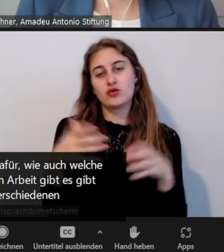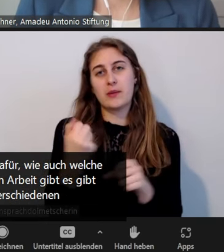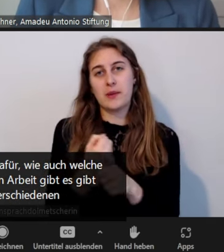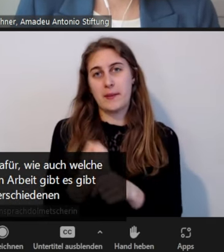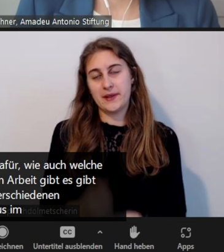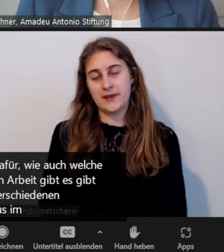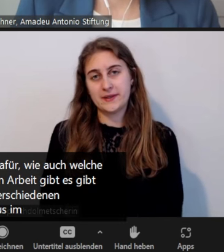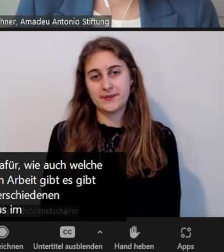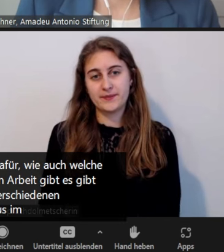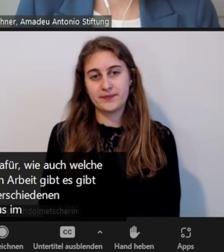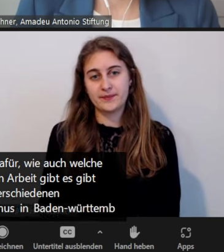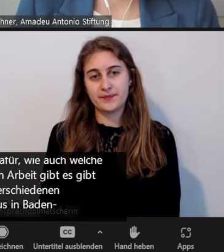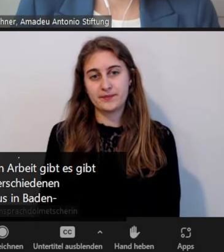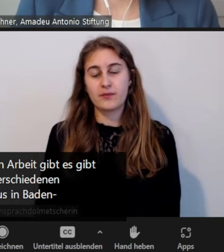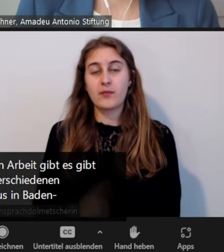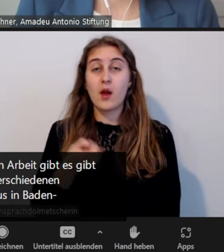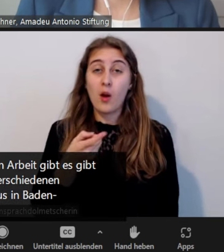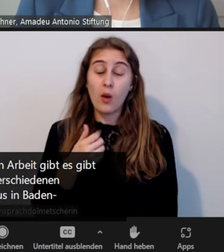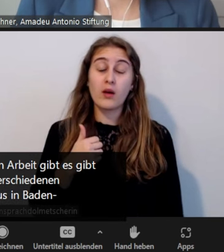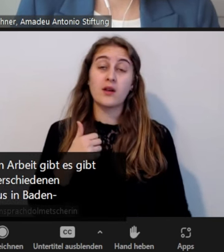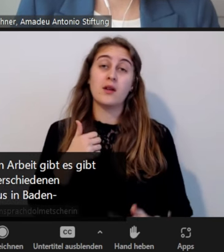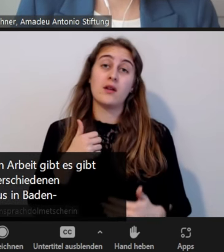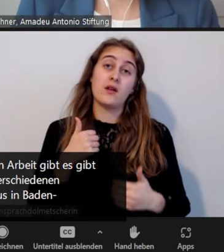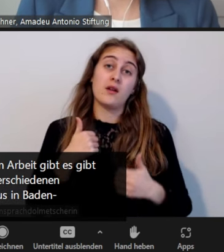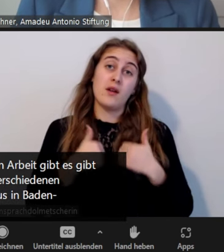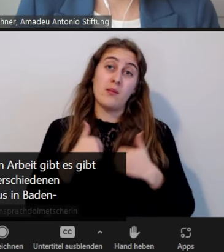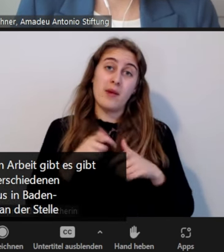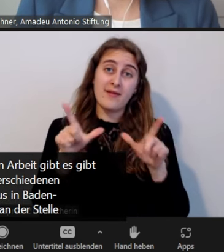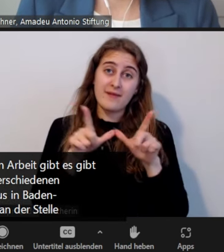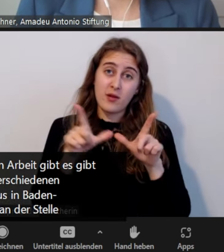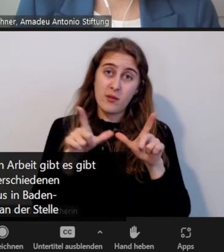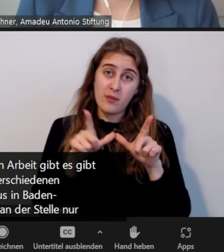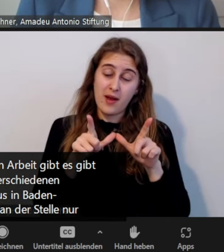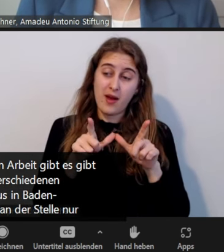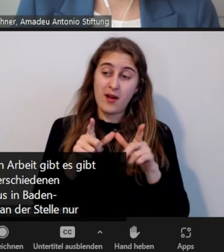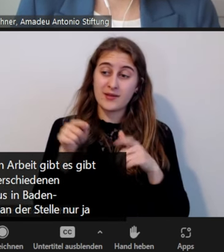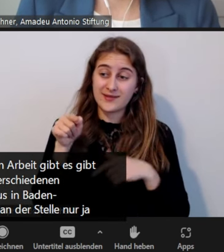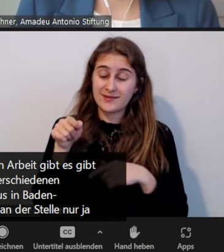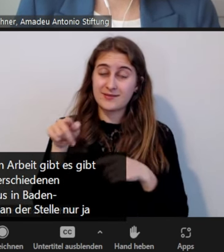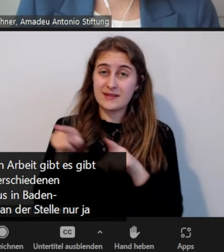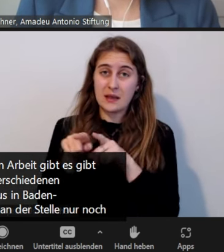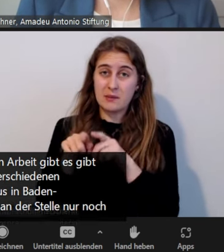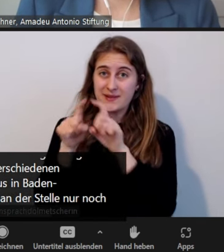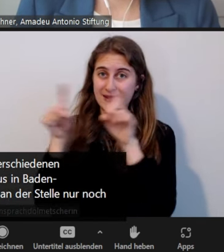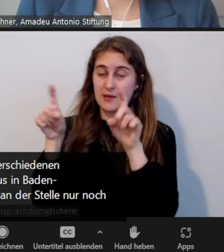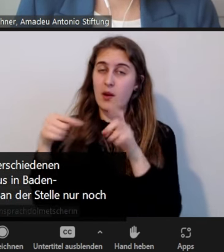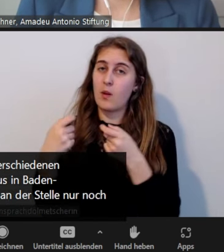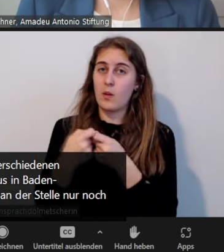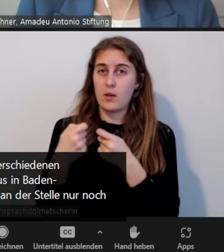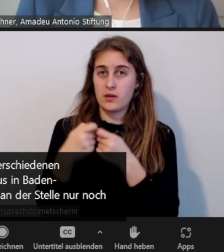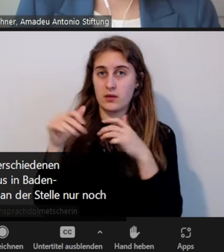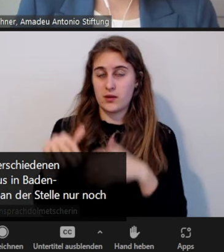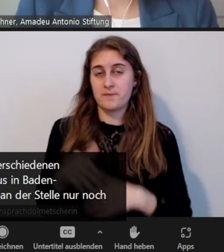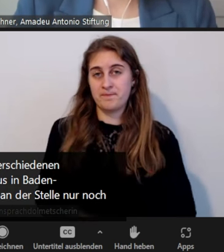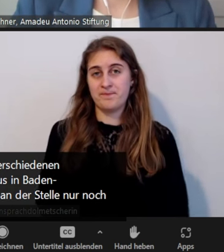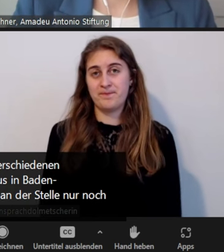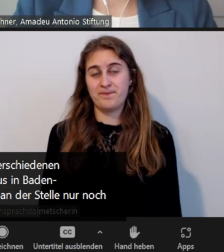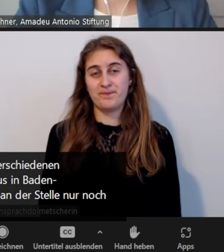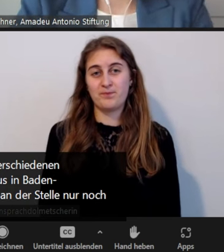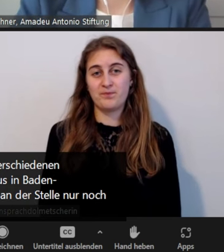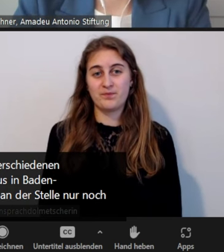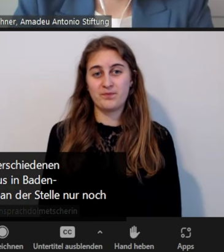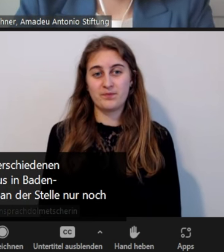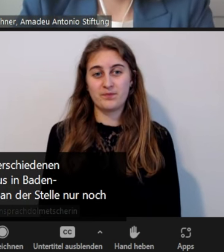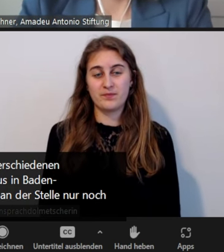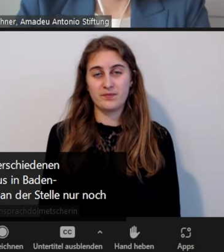Fachstelle Extremismus in Baden-Württemberg, wir sind auch im Kontakt, kann ich an der Stelle nur noch mal benennen. So,